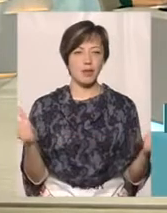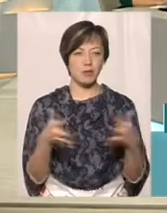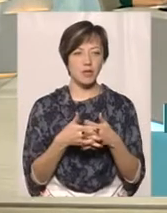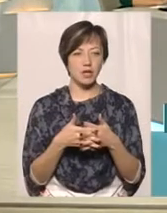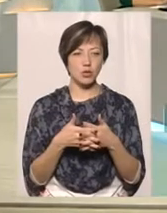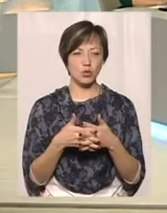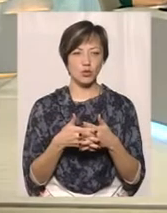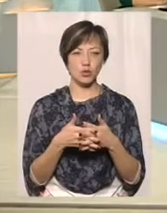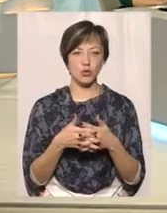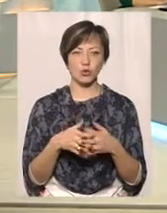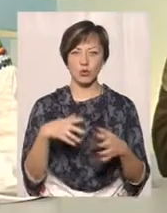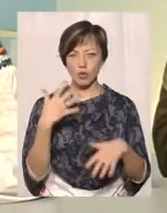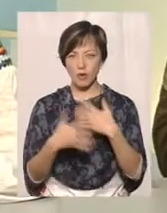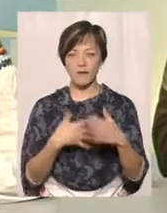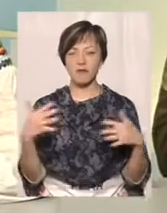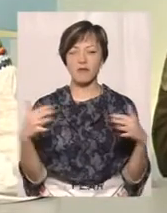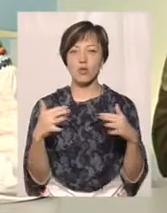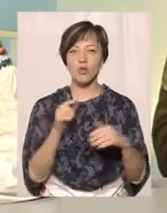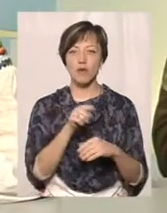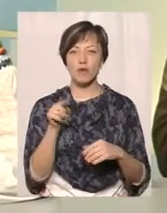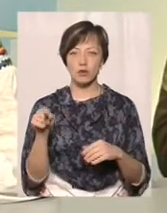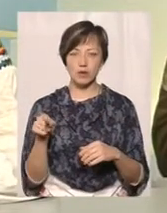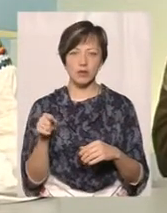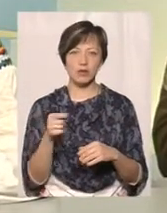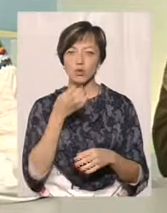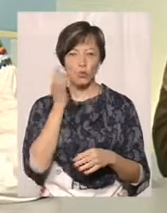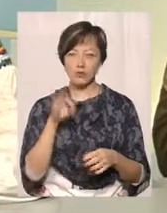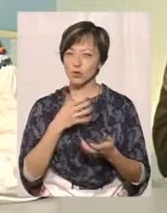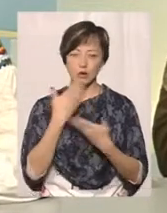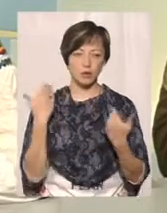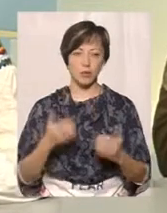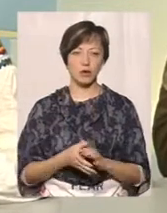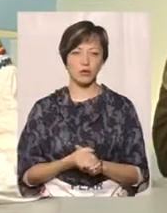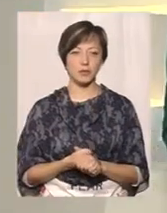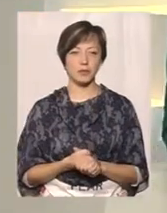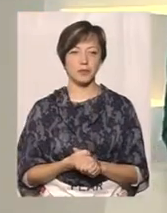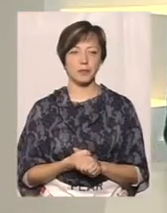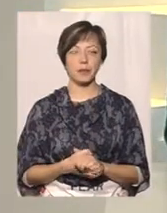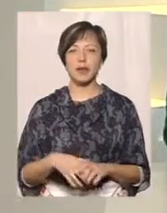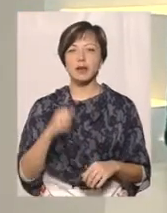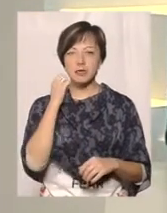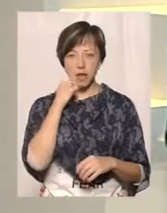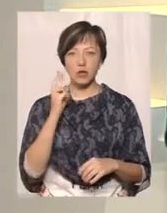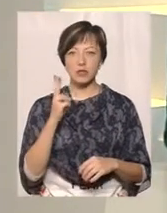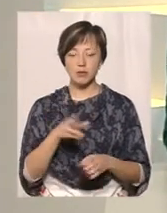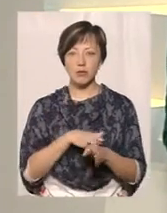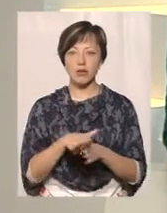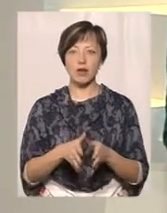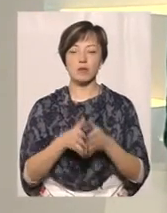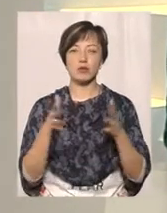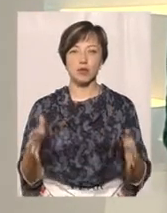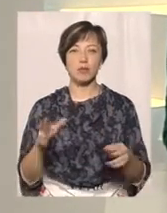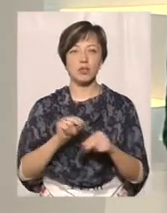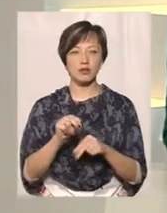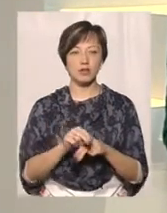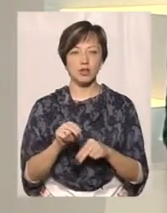насамперед війною, в якої вони опиту практично не мали. Зараз у Старокостянтинові проходять дуже масштабні навчання